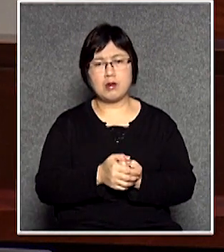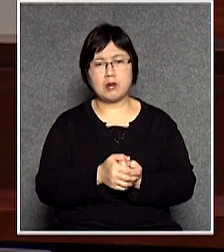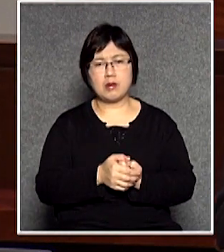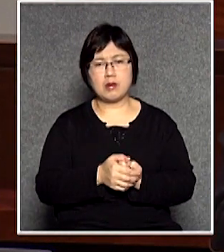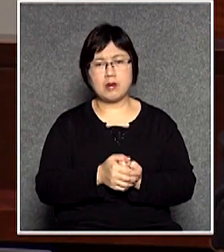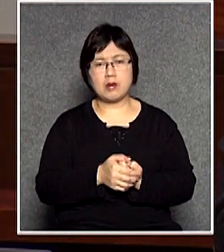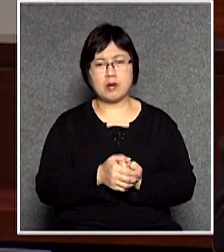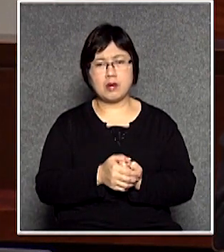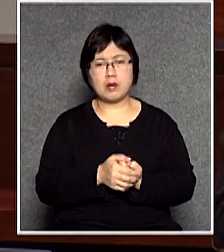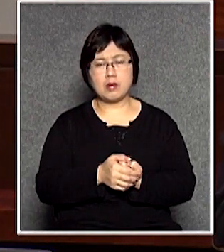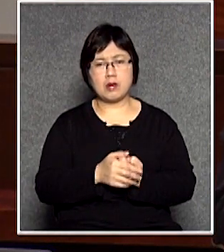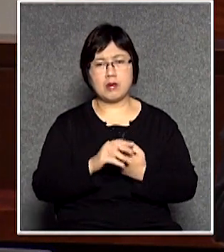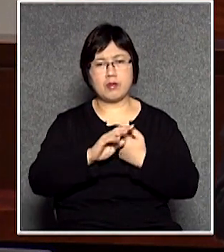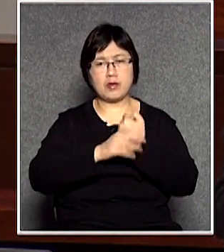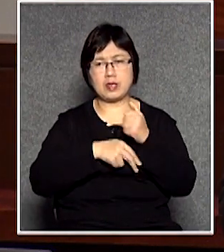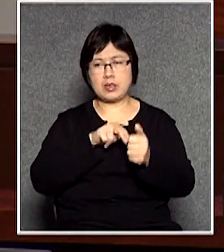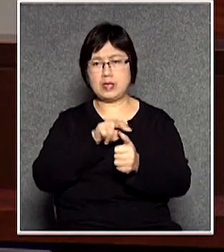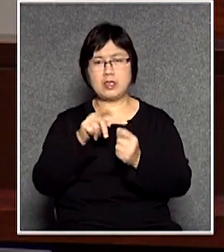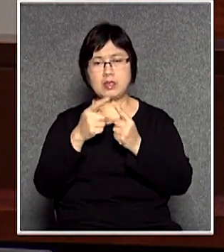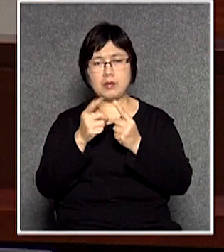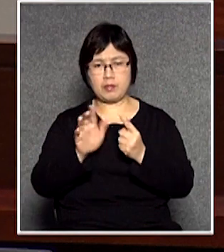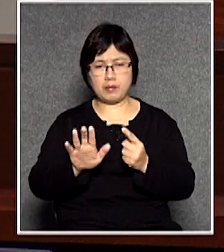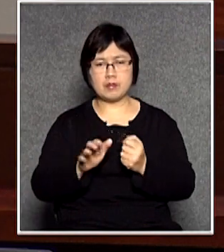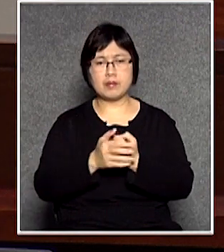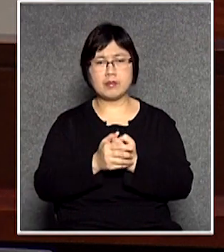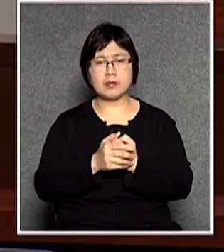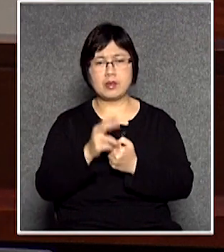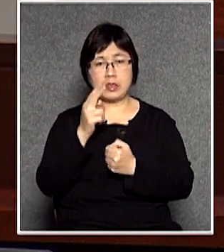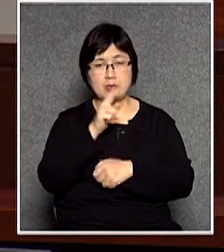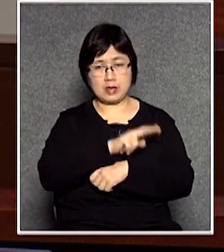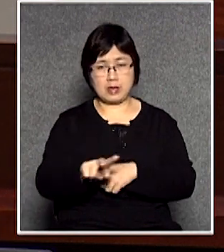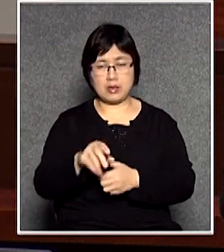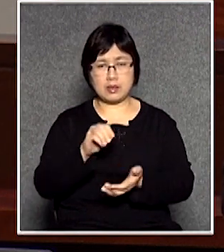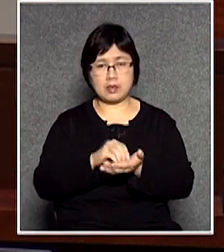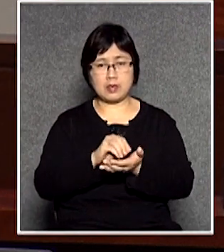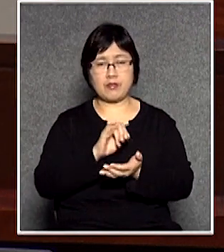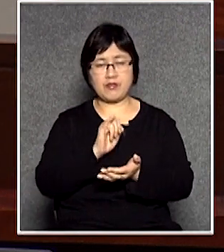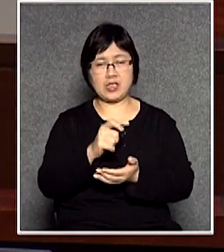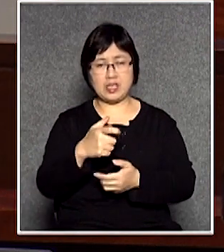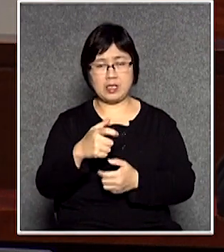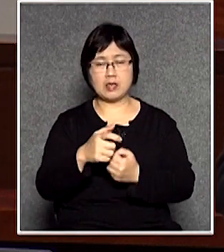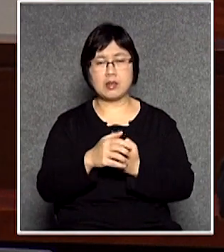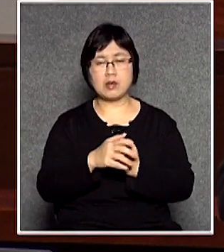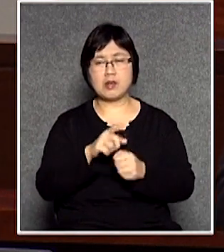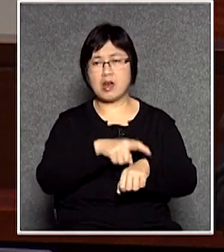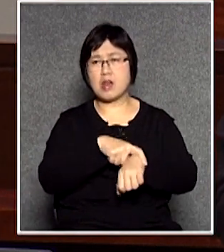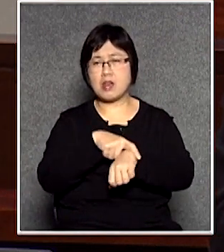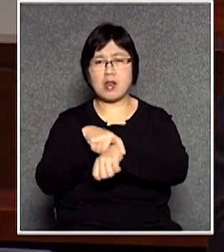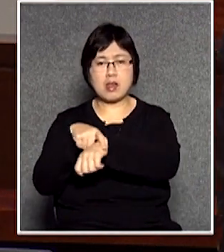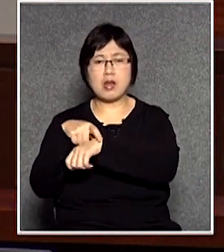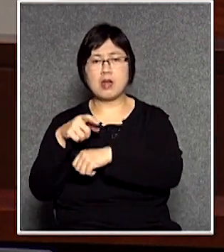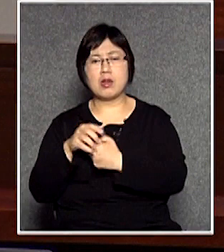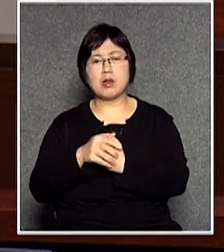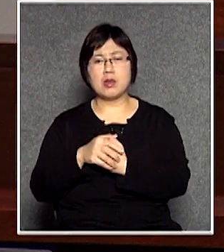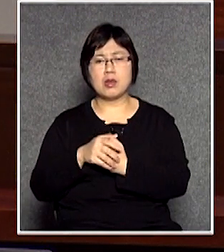發不自眾你用這個一刀切的定額罰款是人都拘捕那我就覺得你